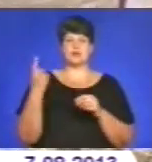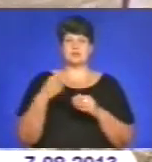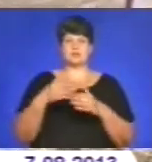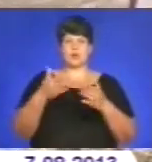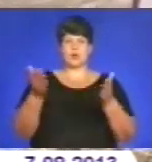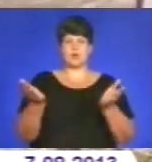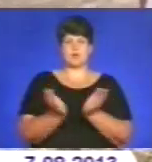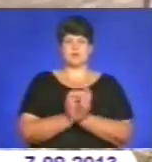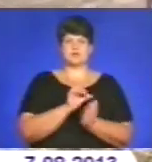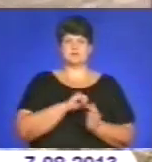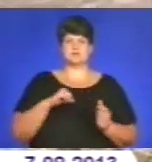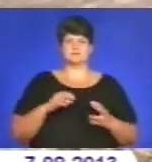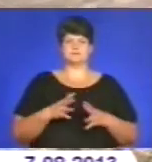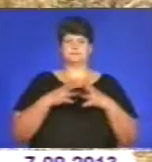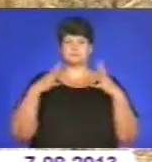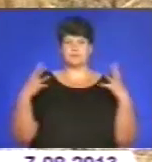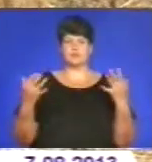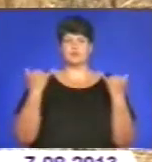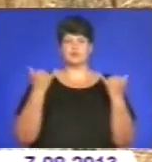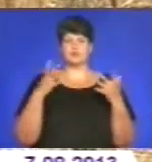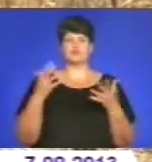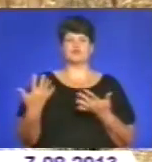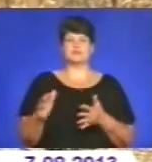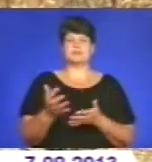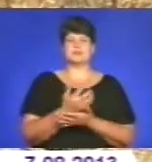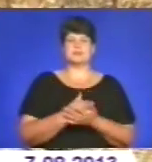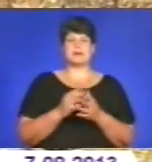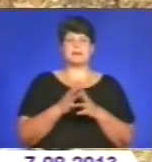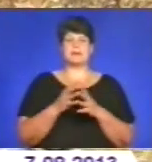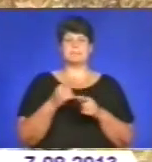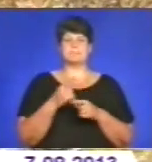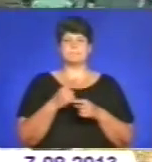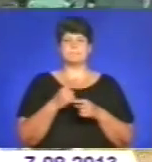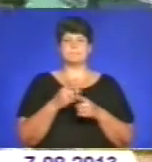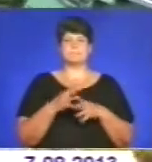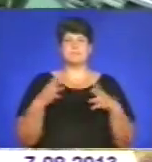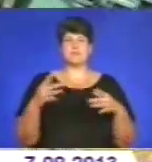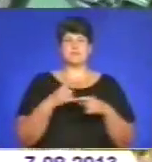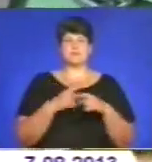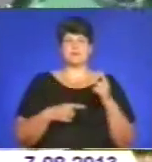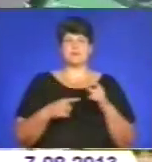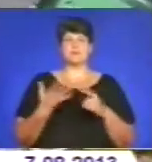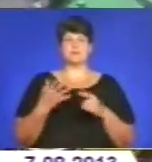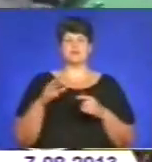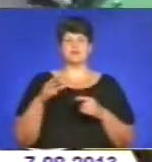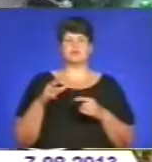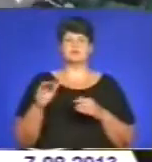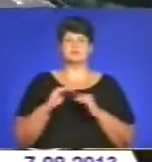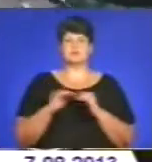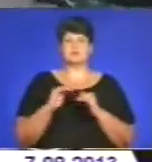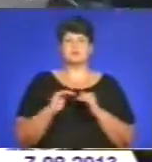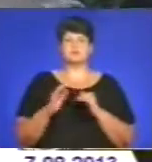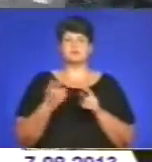найвагоміший. На сьогодні тут вже обмолотили більше половини хлібного лану. Товаристві агрофірма «Медобори» – перша